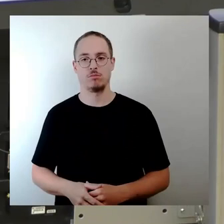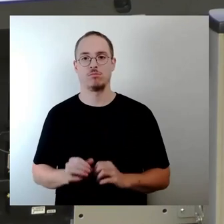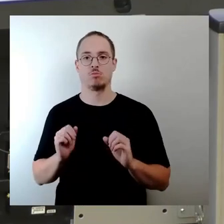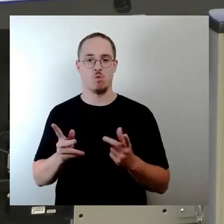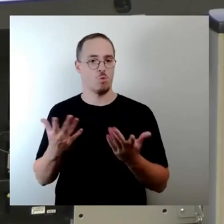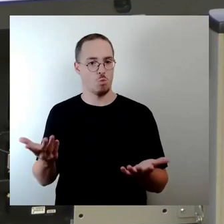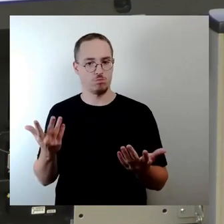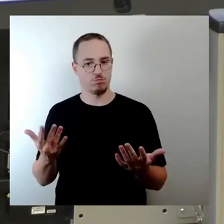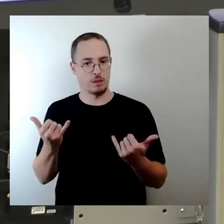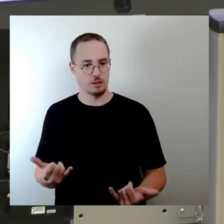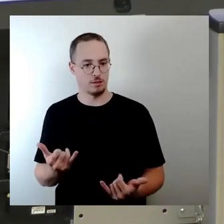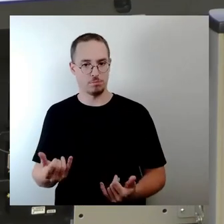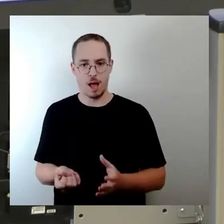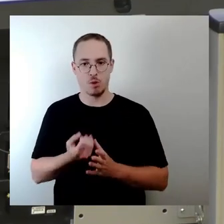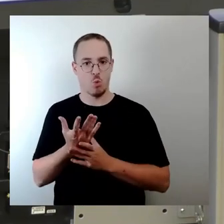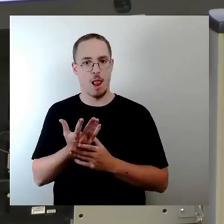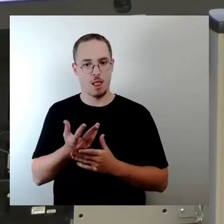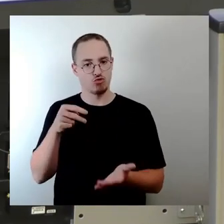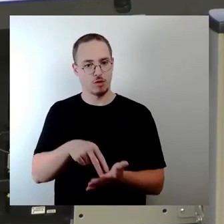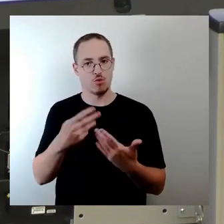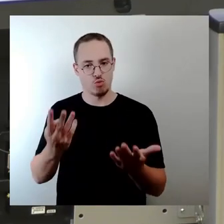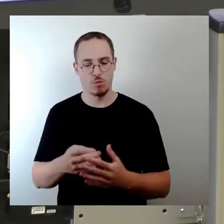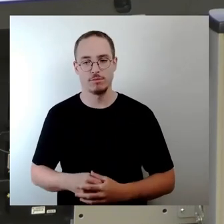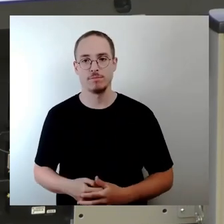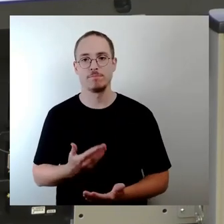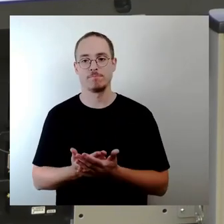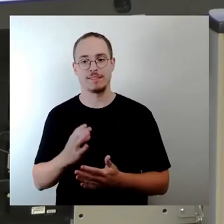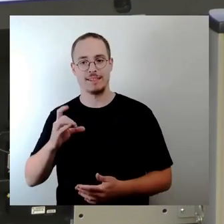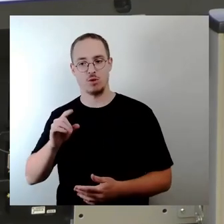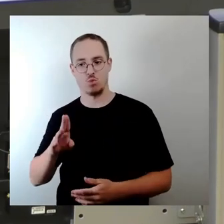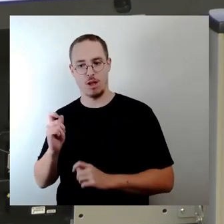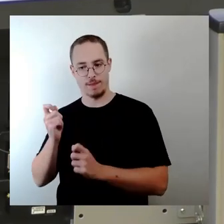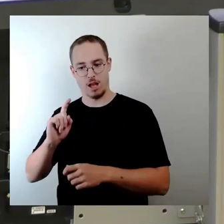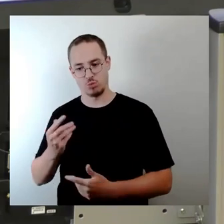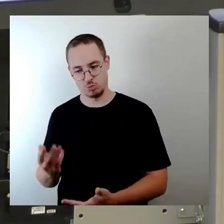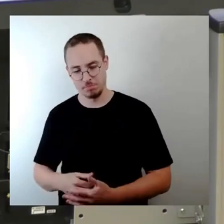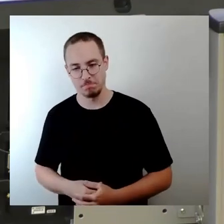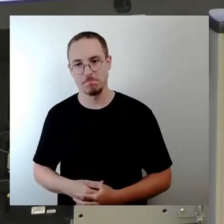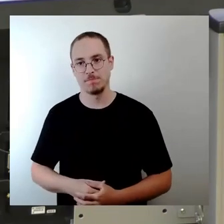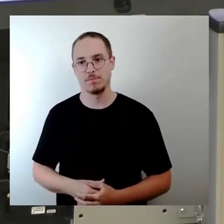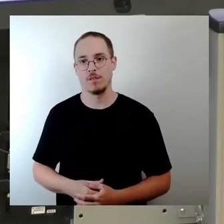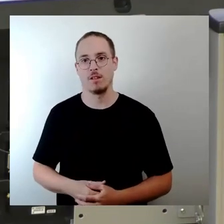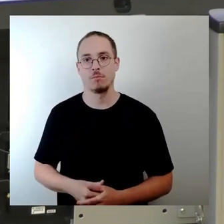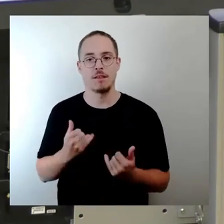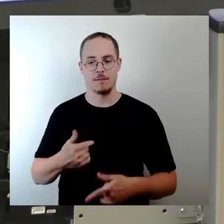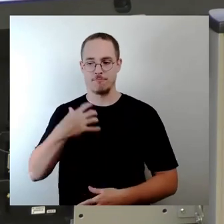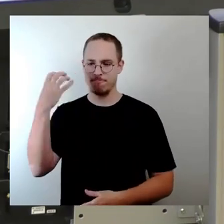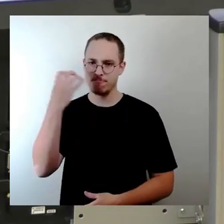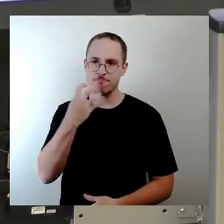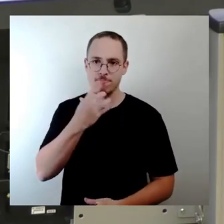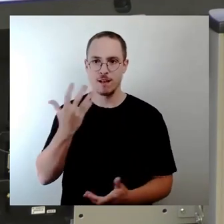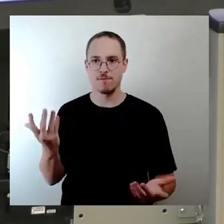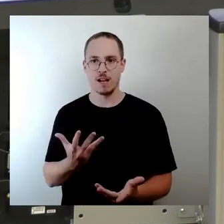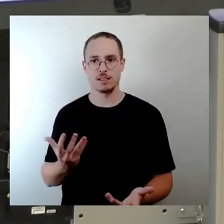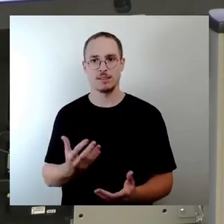Antrag vorstellen. Was mich an der Stelle sehr ärgert, ist, dass wieder mal keine Möglichkeiten und Machbarkeiten